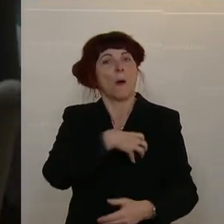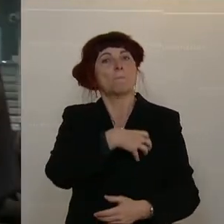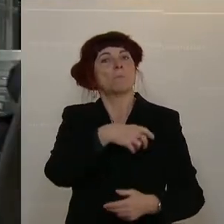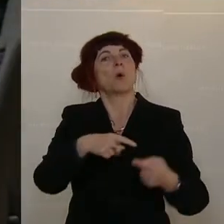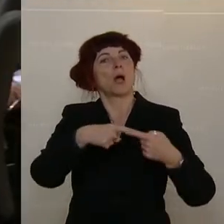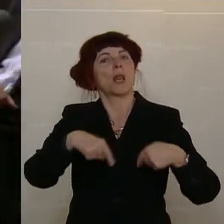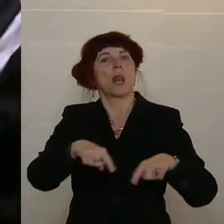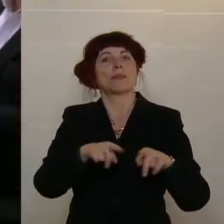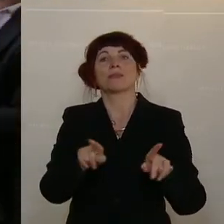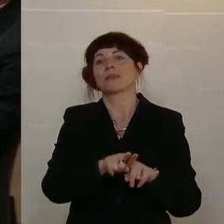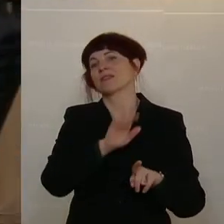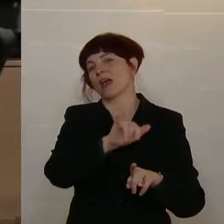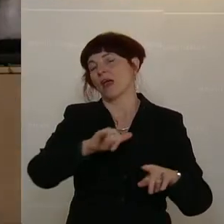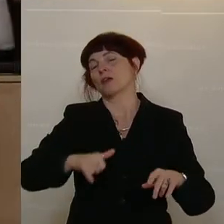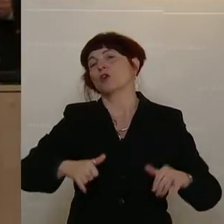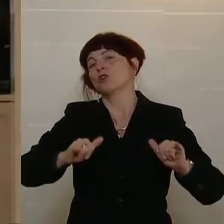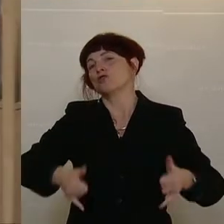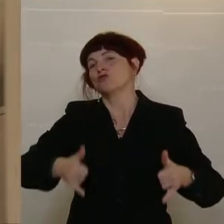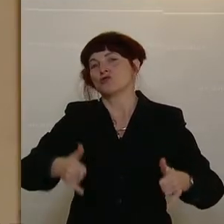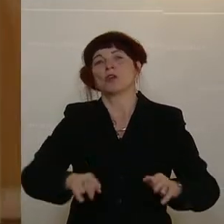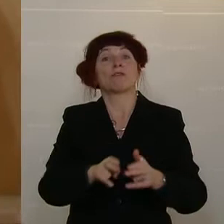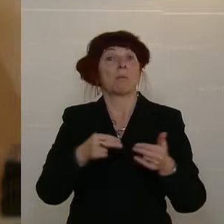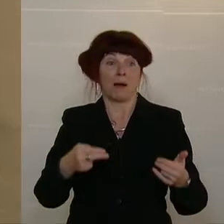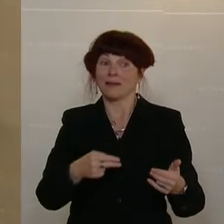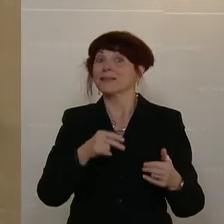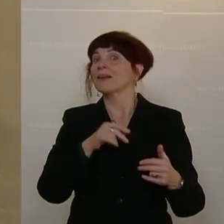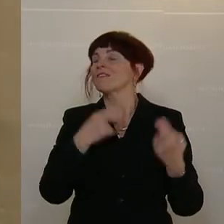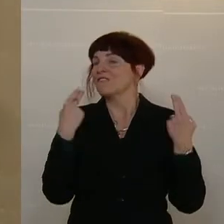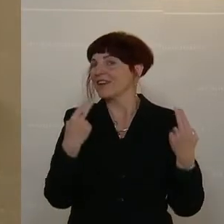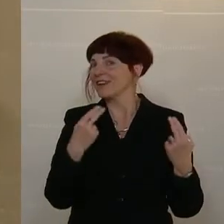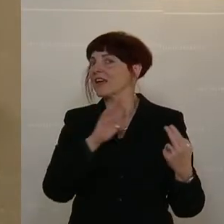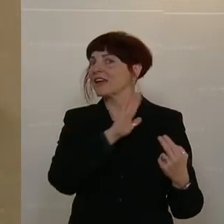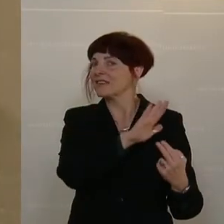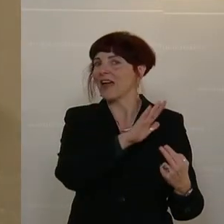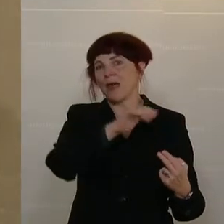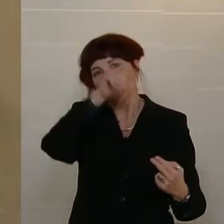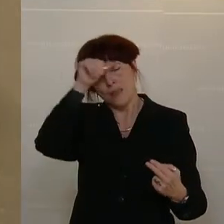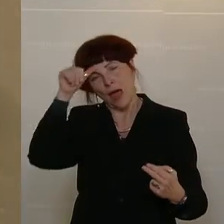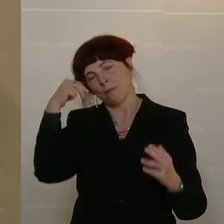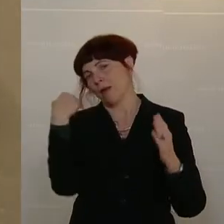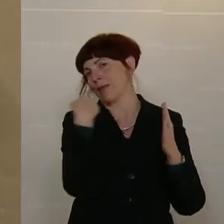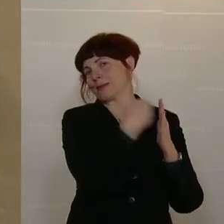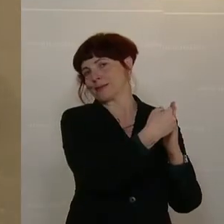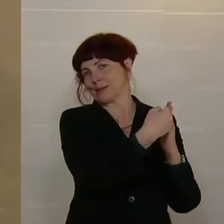ausschlaggebend dafür, dass er danach nominiert worden ist. Aber wie gesagt, sie sind nominiert.